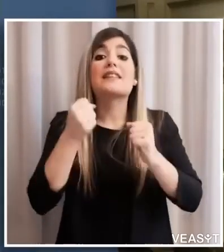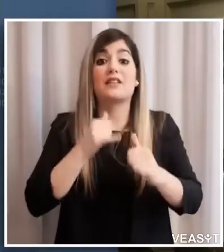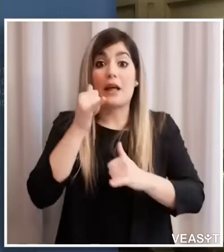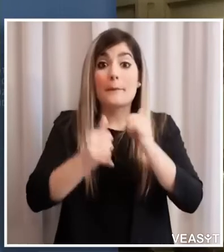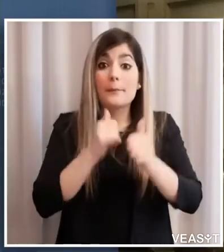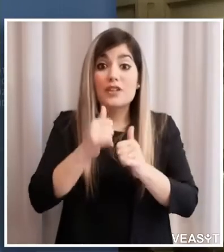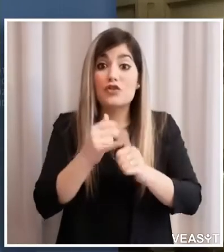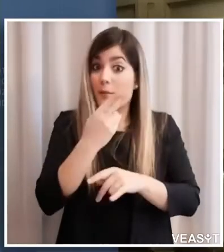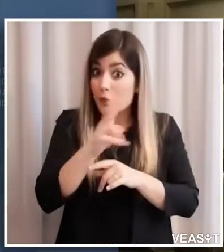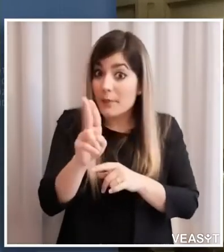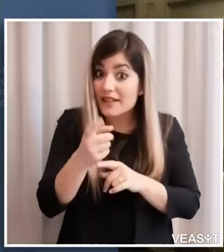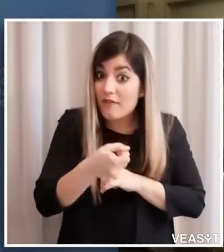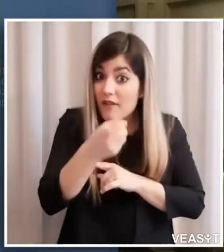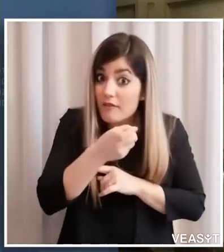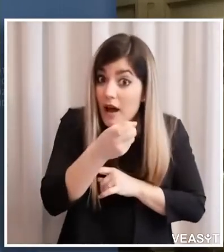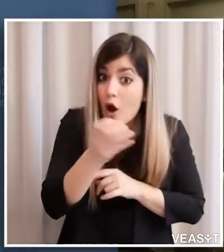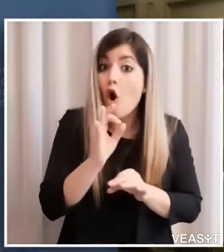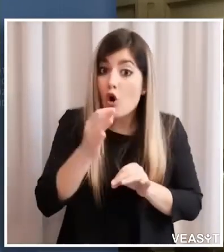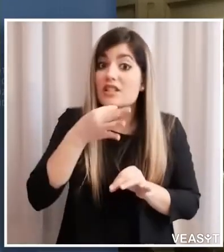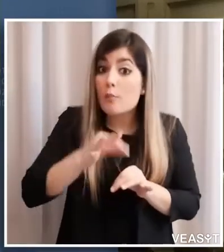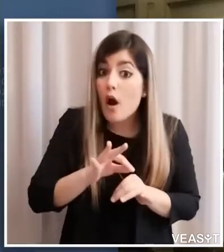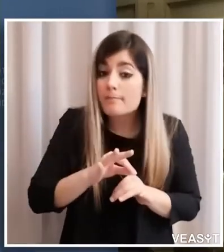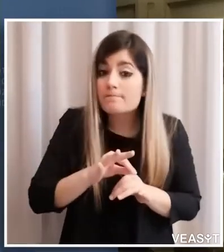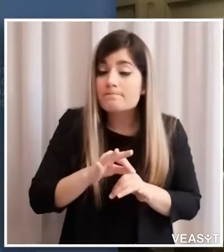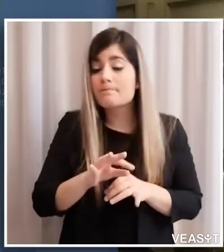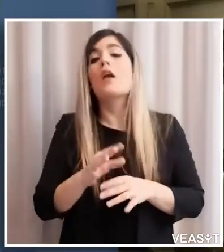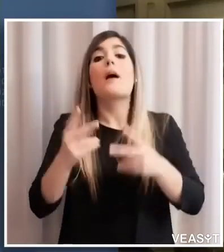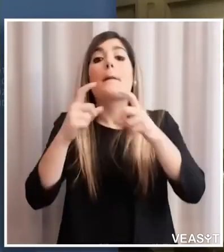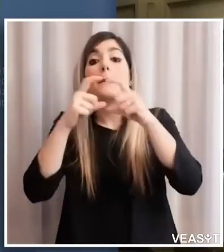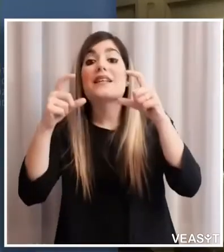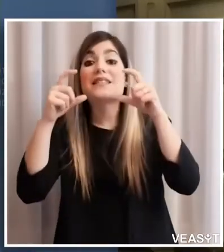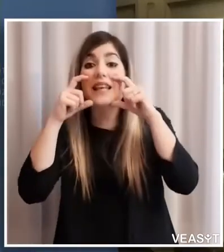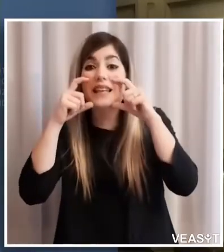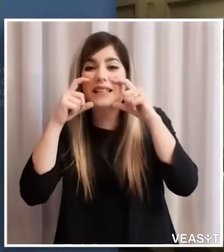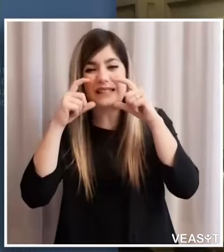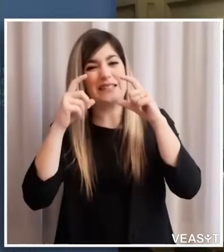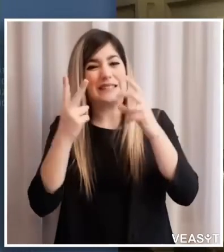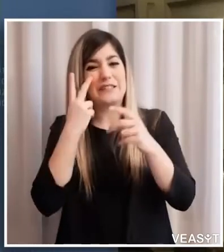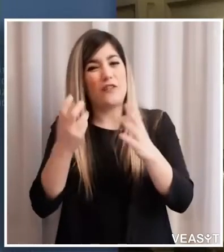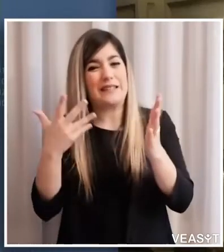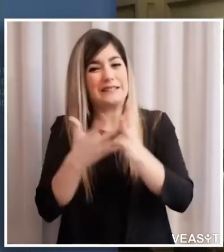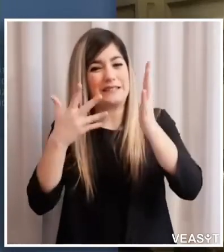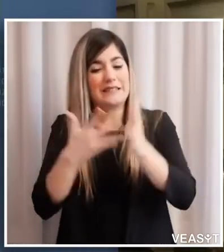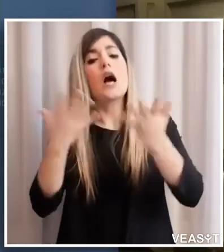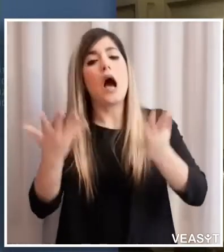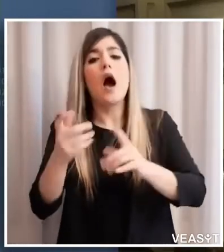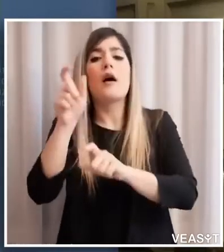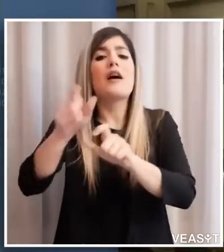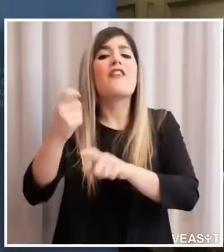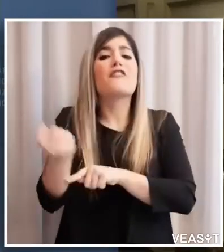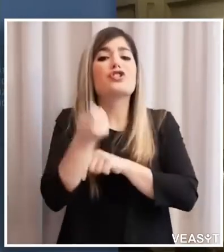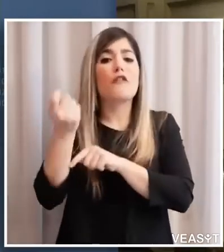evidentemente c'è ancora qualche difficoltà a reperire le mascherine e chiedono se i vigili del fuoco sono da considerare un punto di